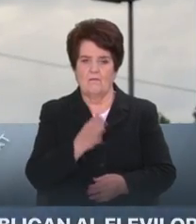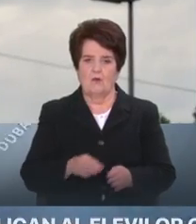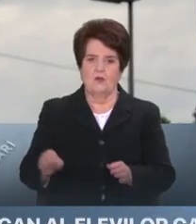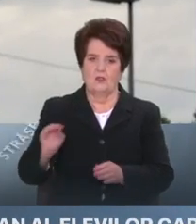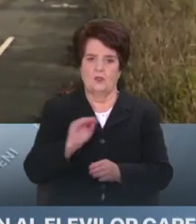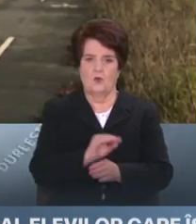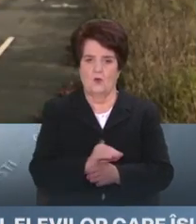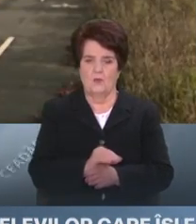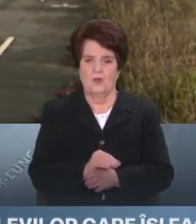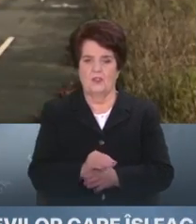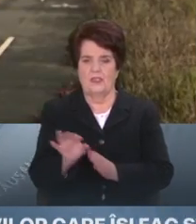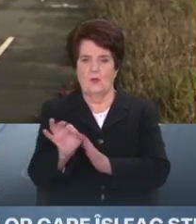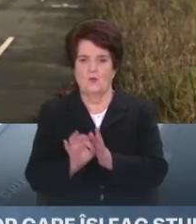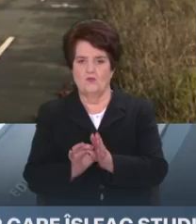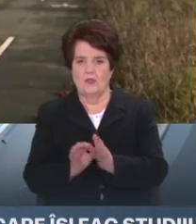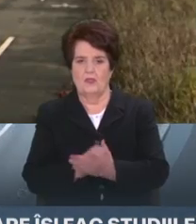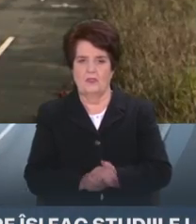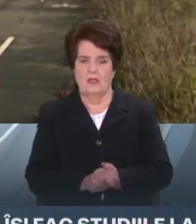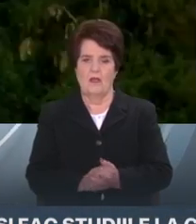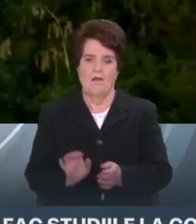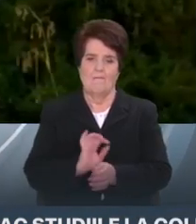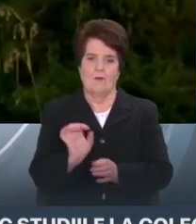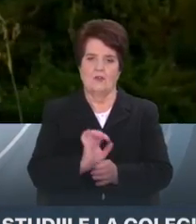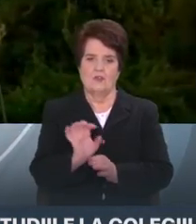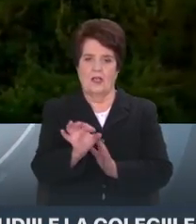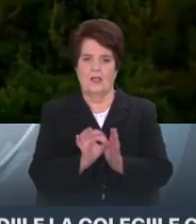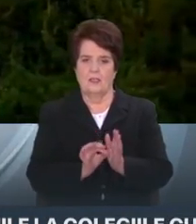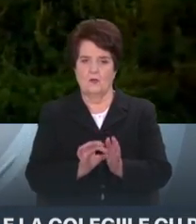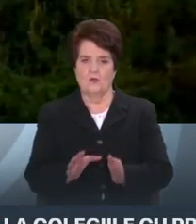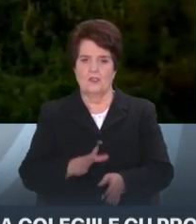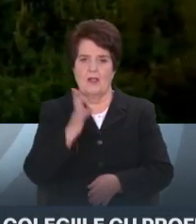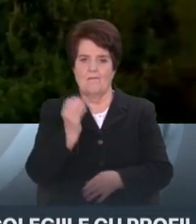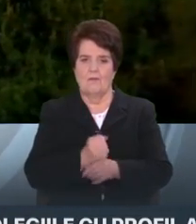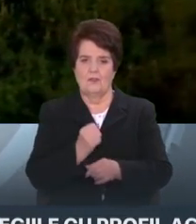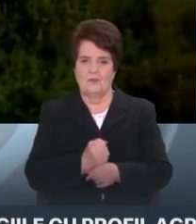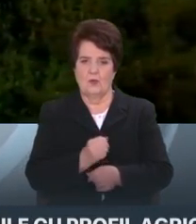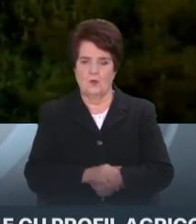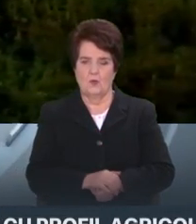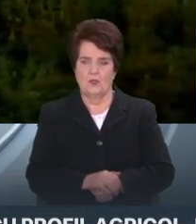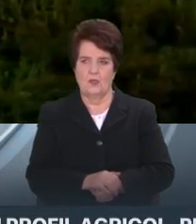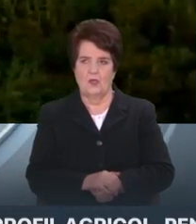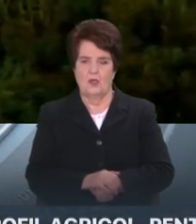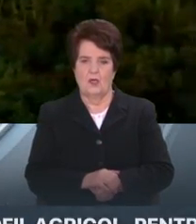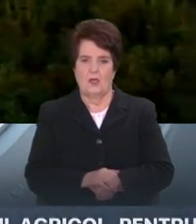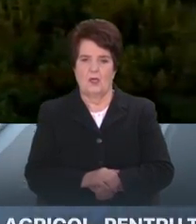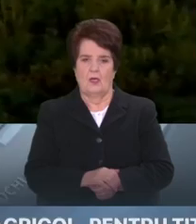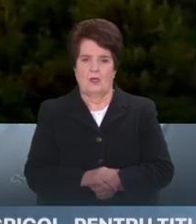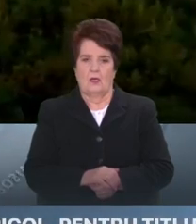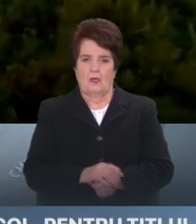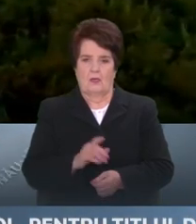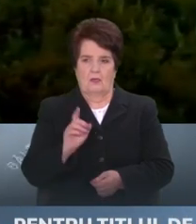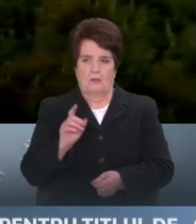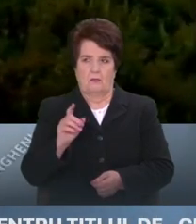prin fornizare de urgență. Fornizarea de urgență a fost efectuată din sistemul energetic din